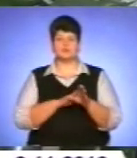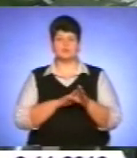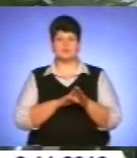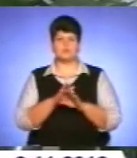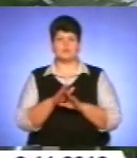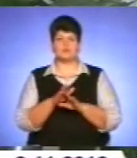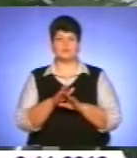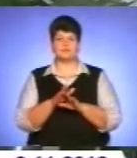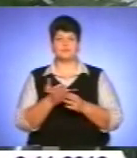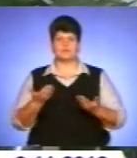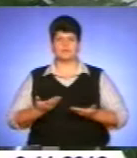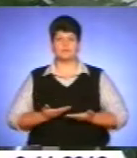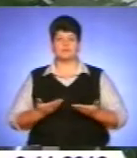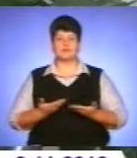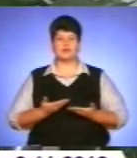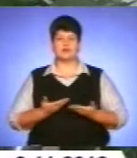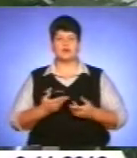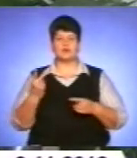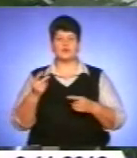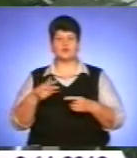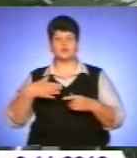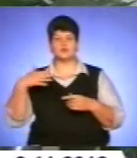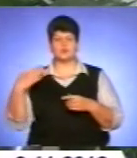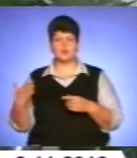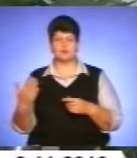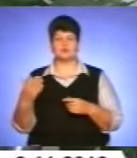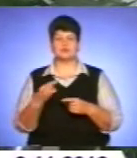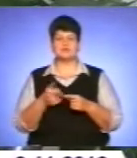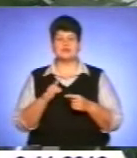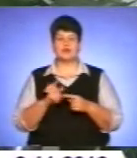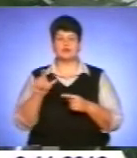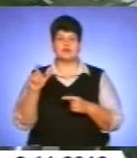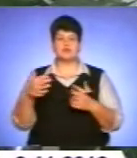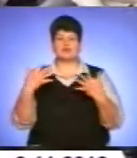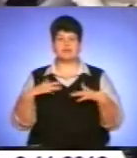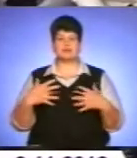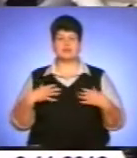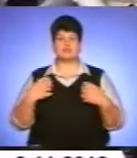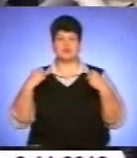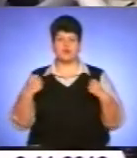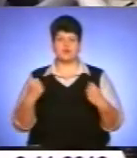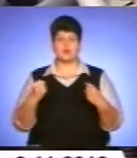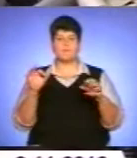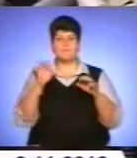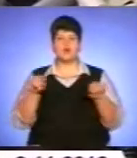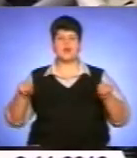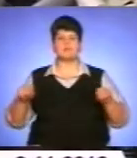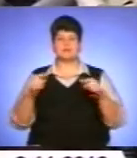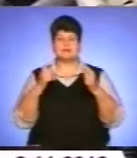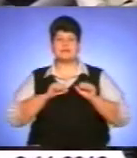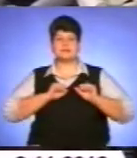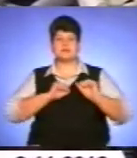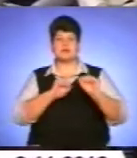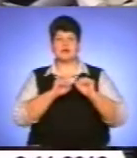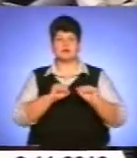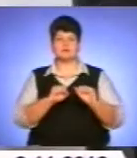проживати. І другу сторону – людей, які втратили здоров'я. Про реабілітацію та захист постраждалих під час